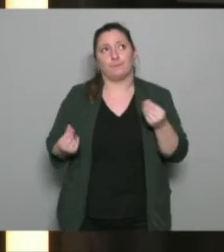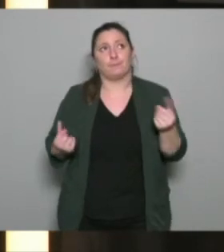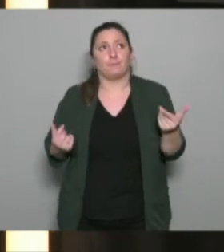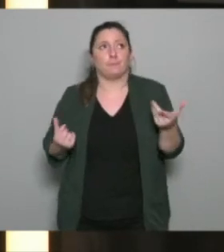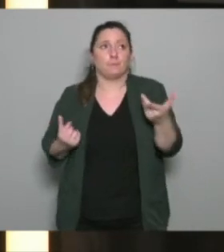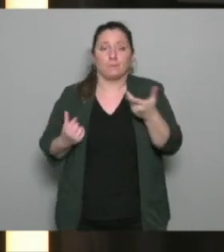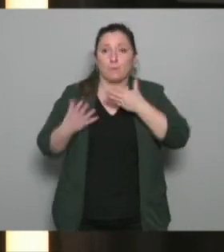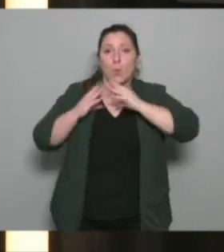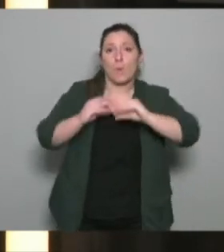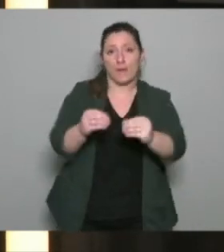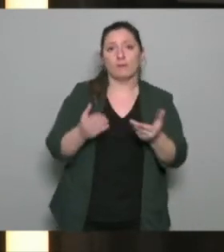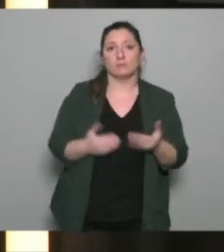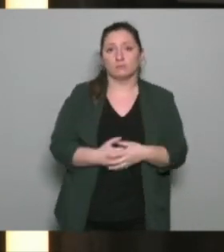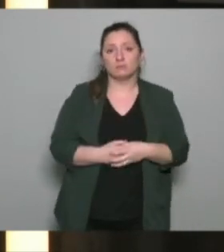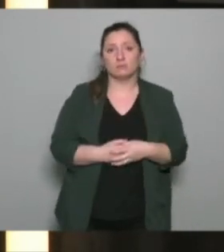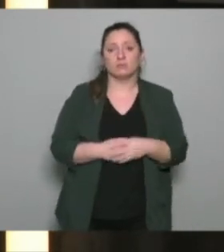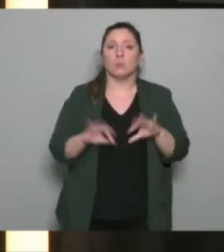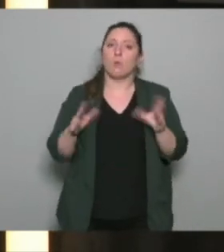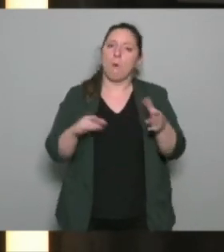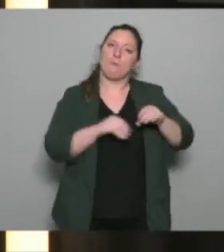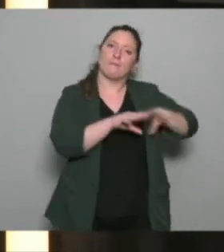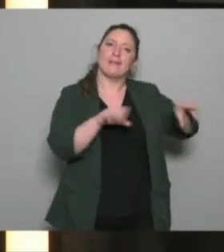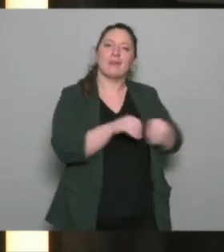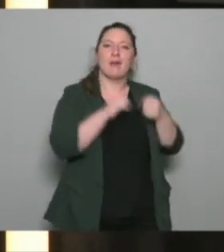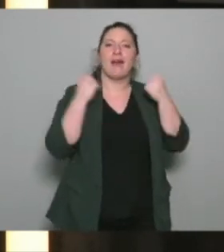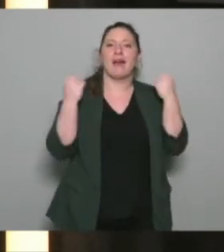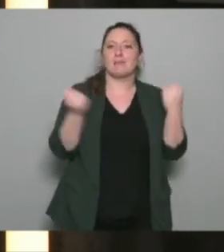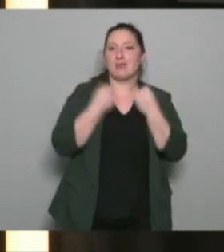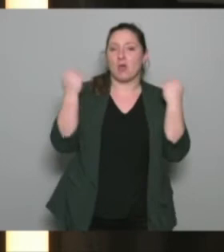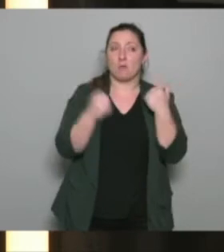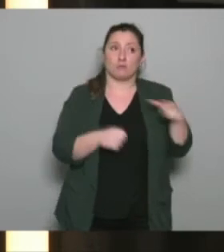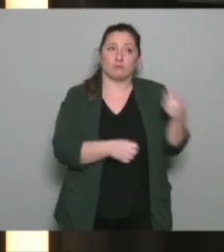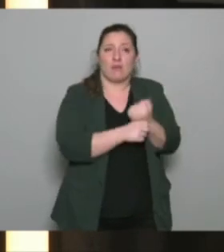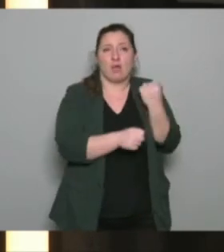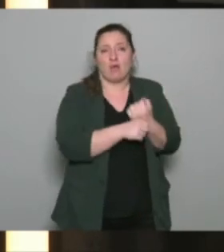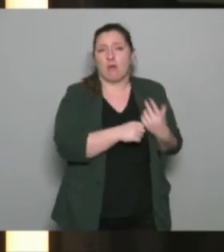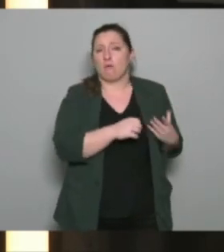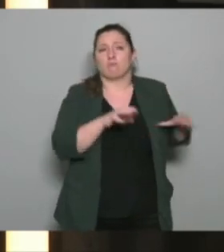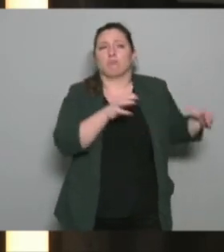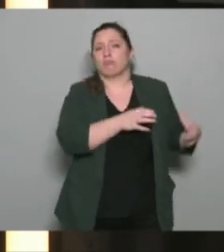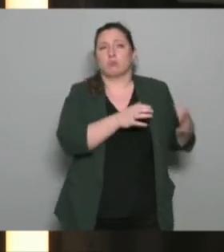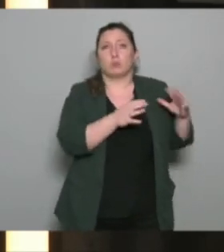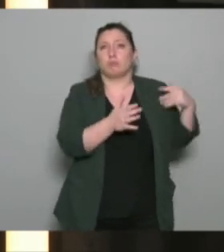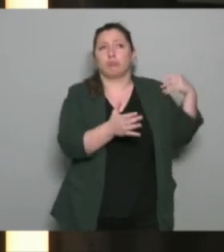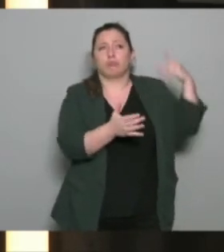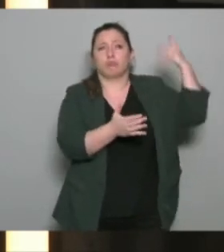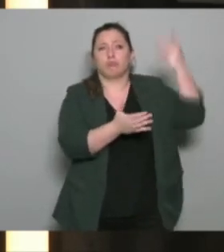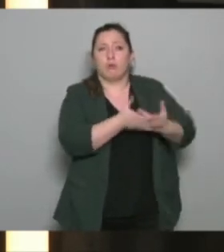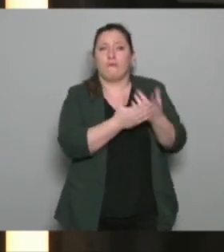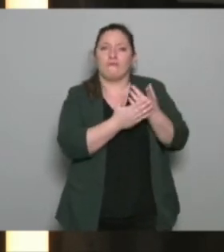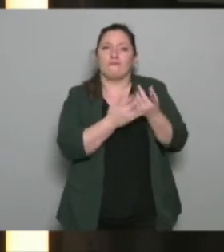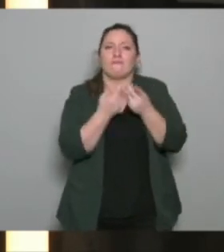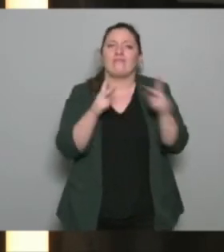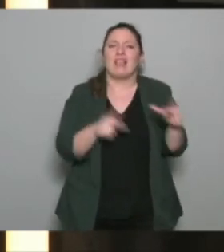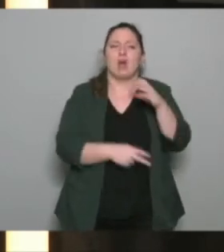en place avec l'équipe d'animateurs avec laquelle je travaille depuis plusieurs années sur la ville de Gonfreuville